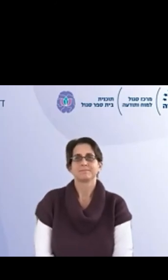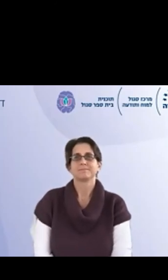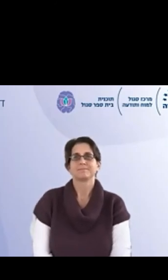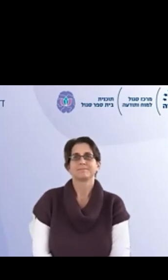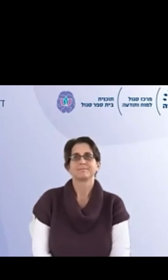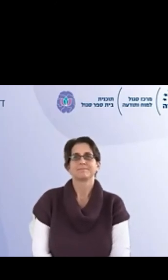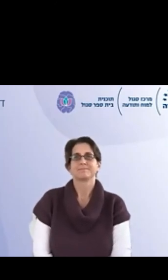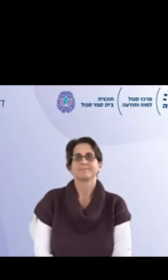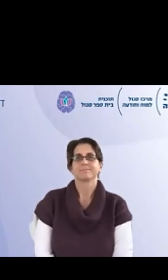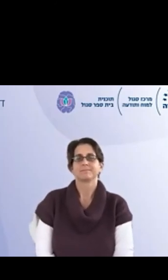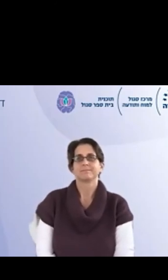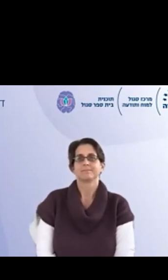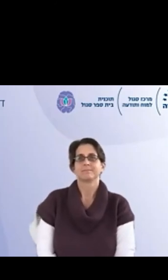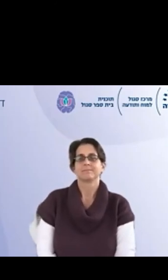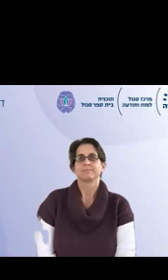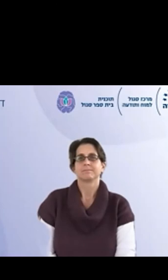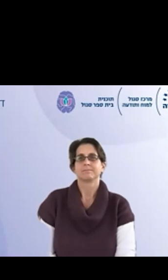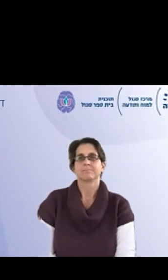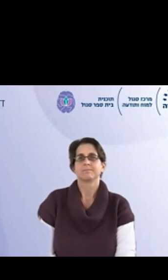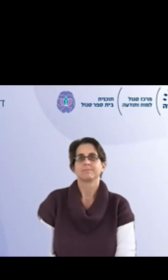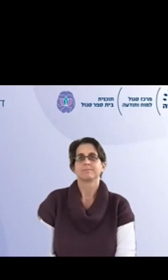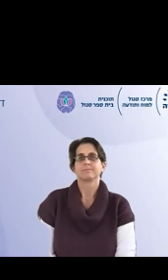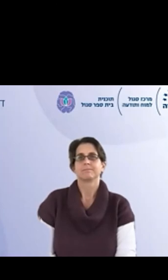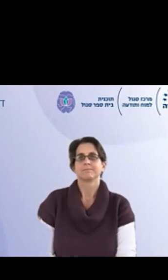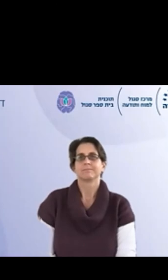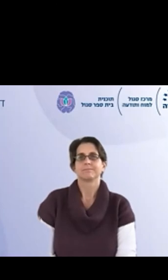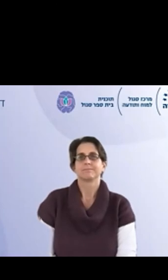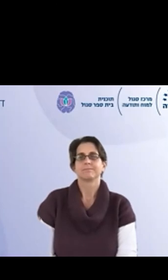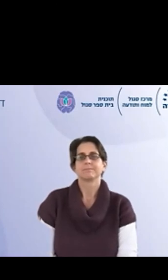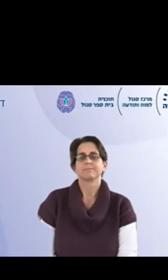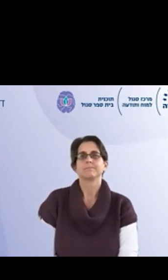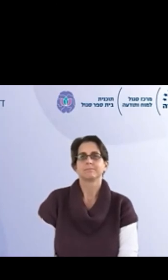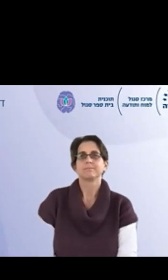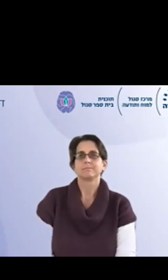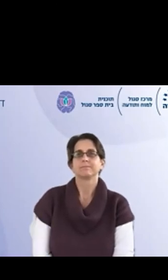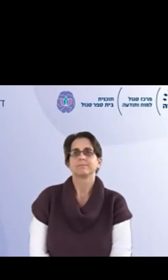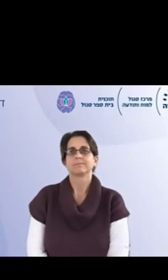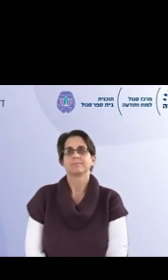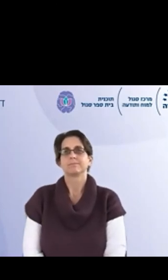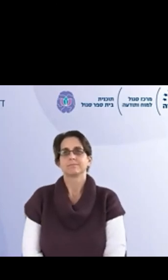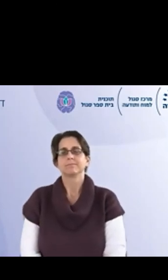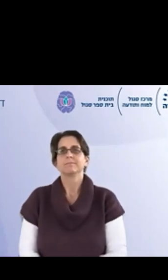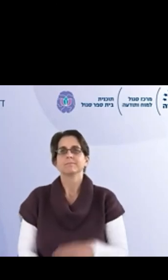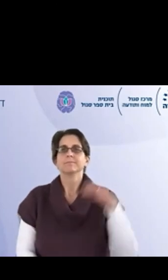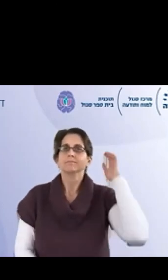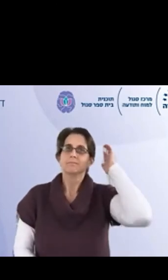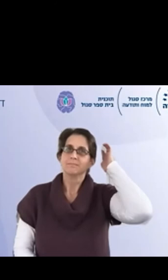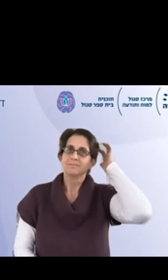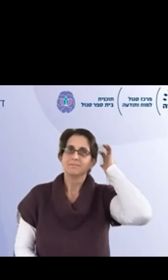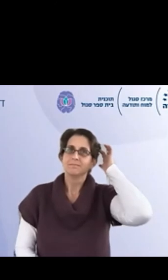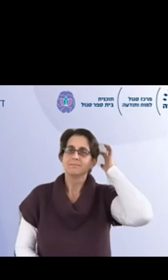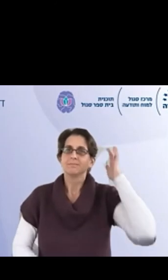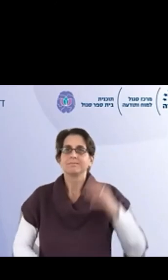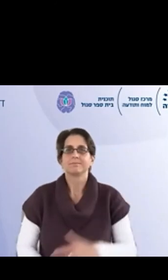ככה הכין לנו מניפה מקסימה, ואני אדם מאוד מאוד יישומי, יום למחרת הקובץ היה בבית